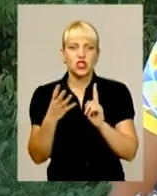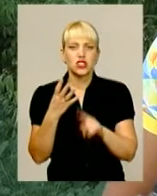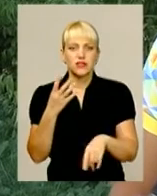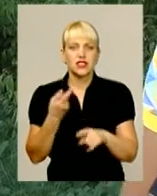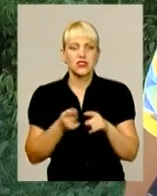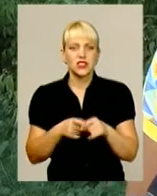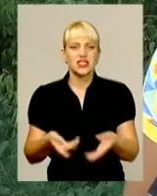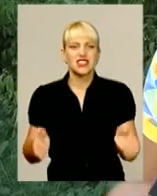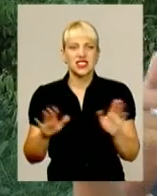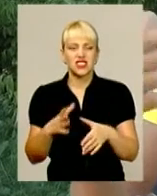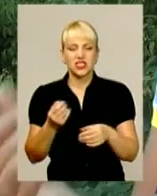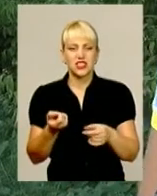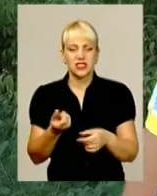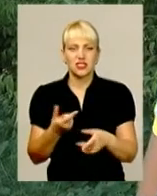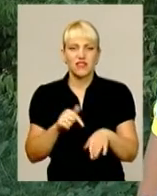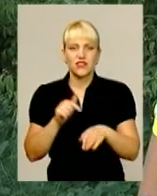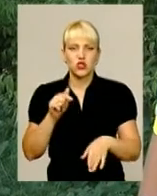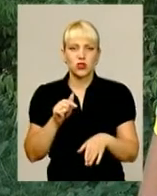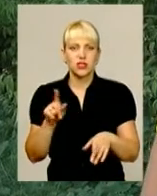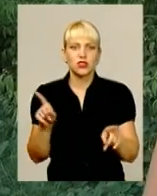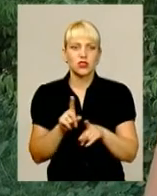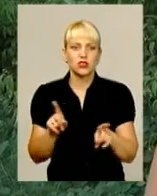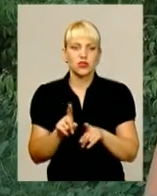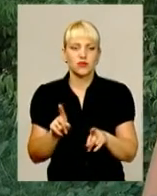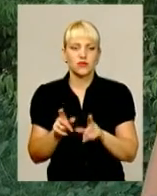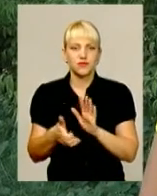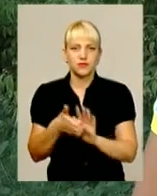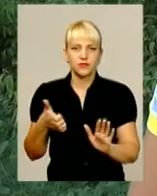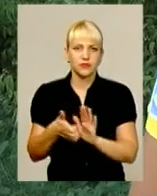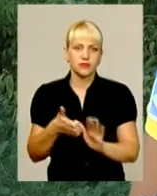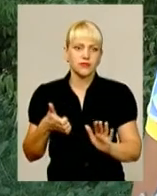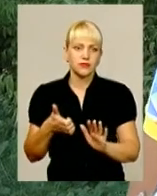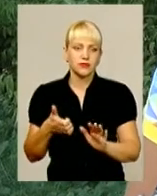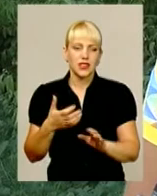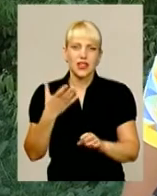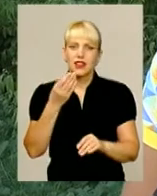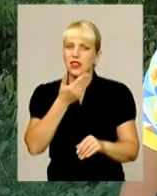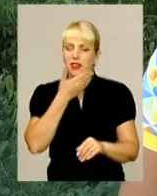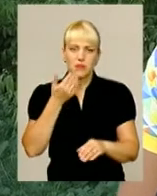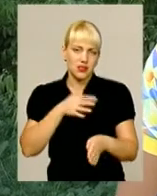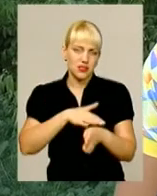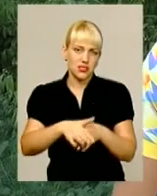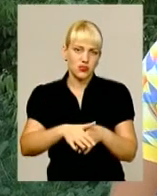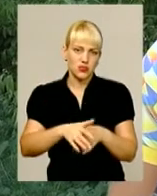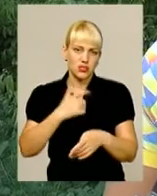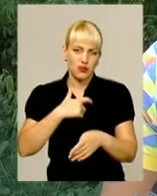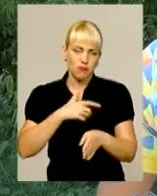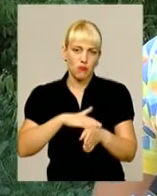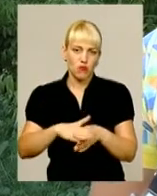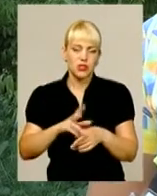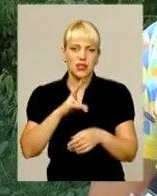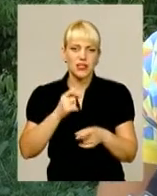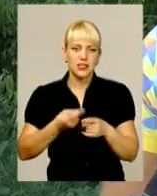залишилося навіть ще зараз відчуття, що не реалізованості повністю на цих